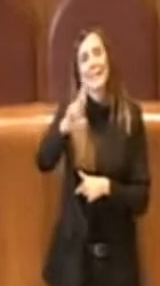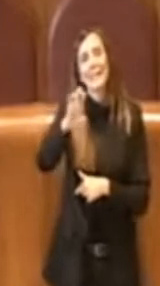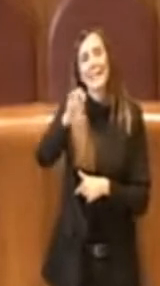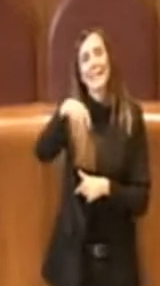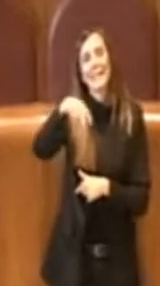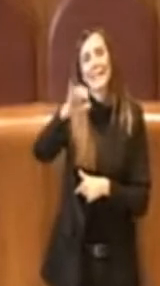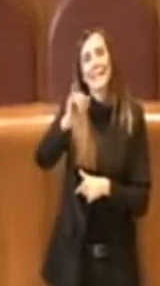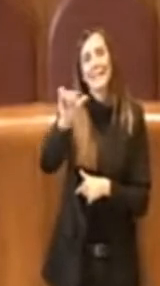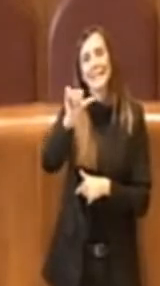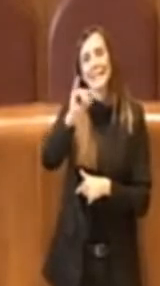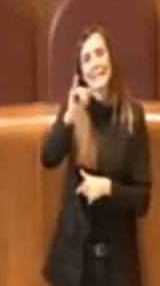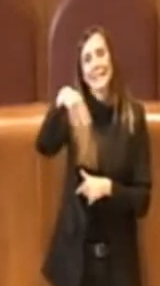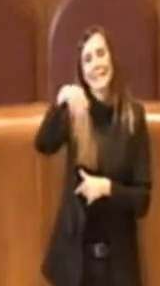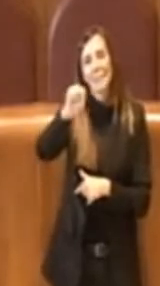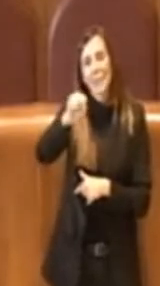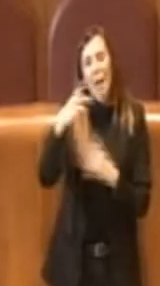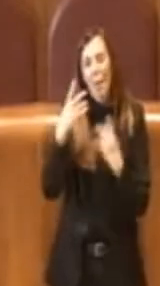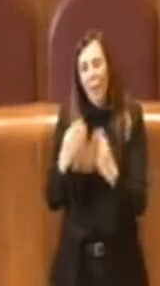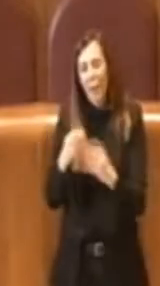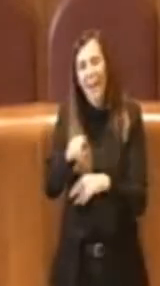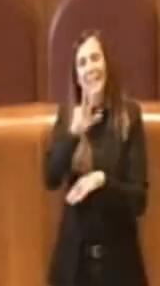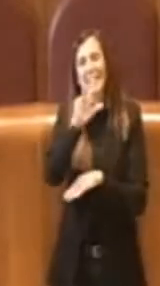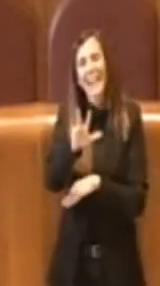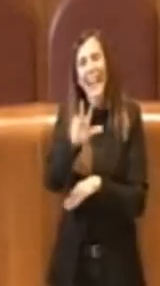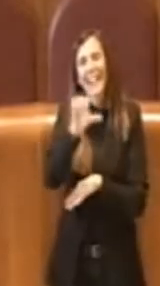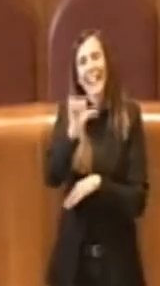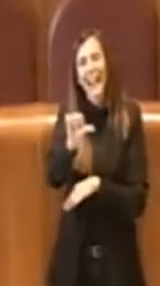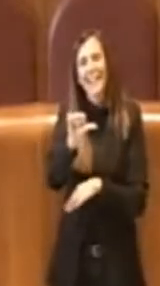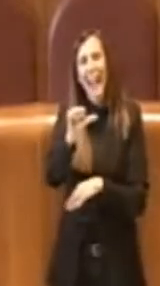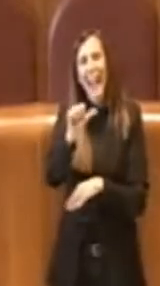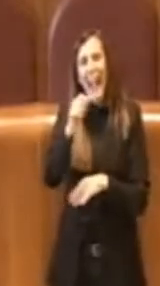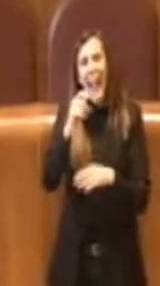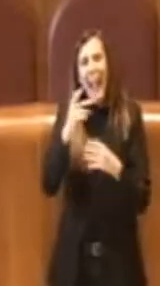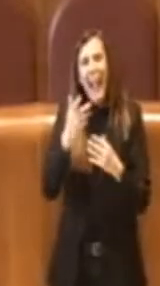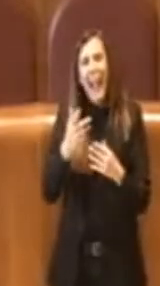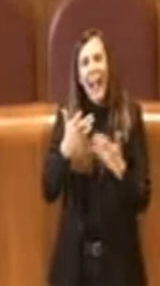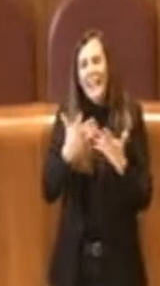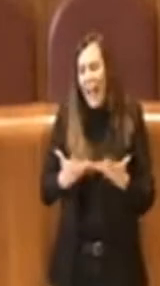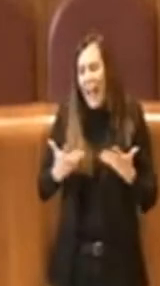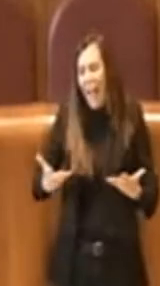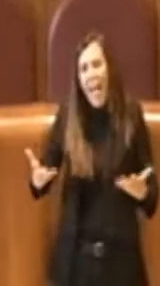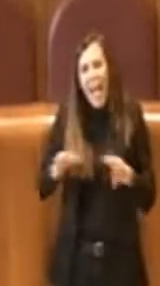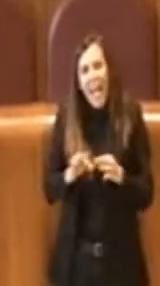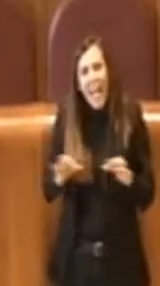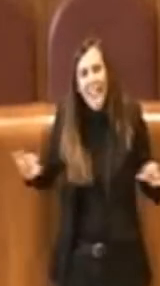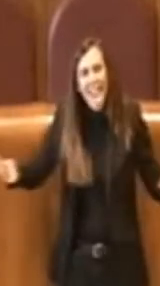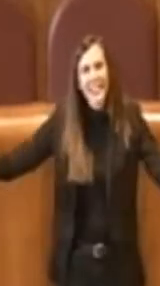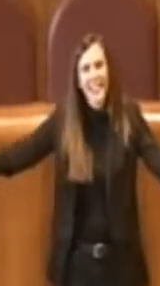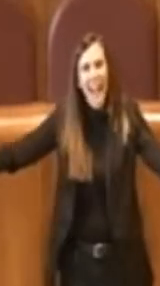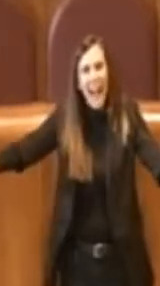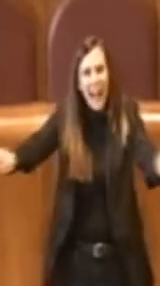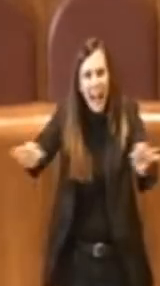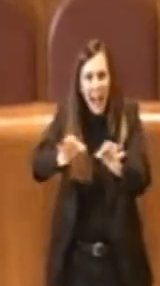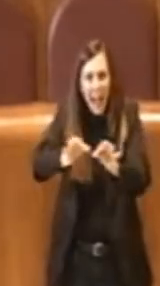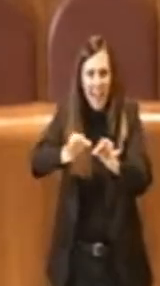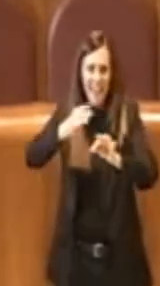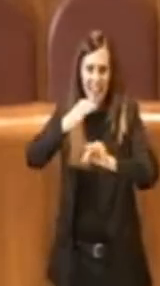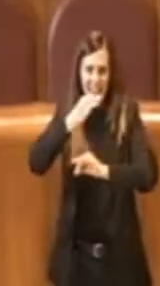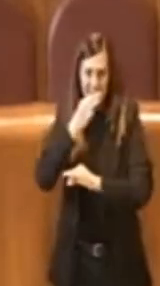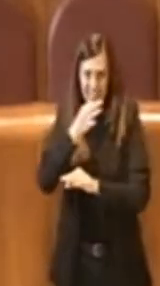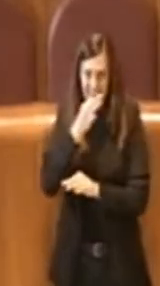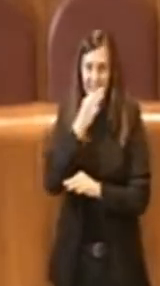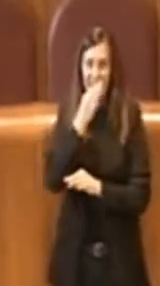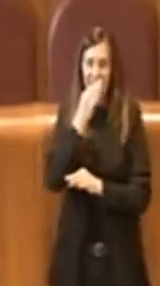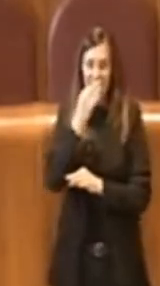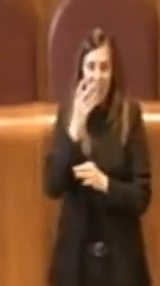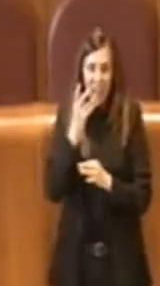36 ettari che ovviamente coinvolge tutto il parco lineare, perciò parliamo ovviamente di una porzione